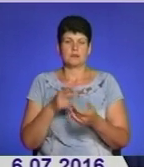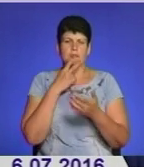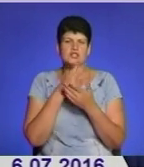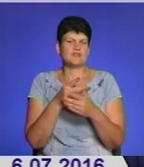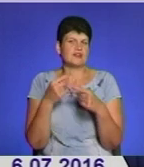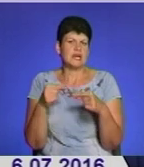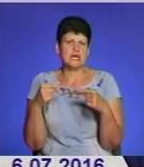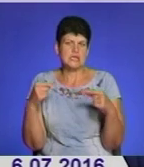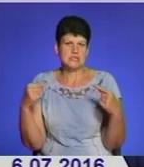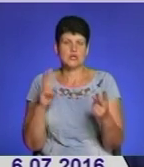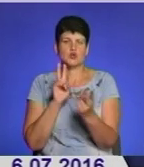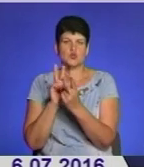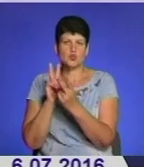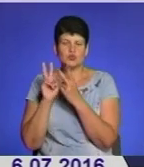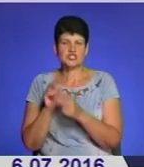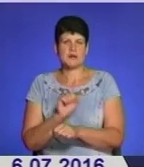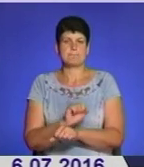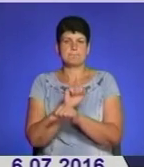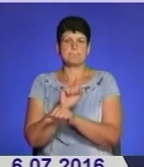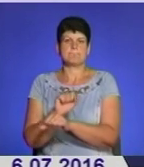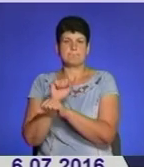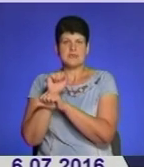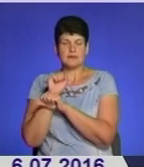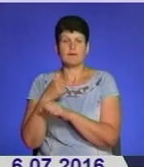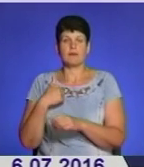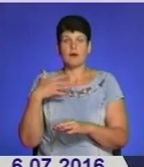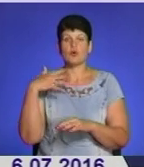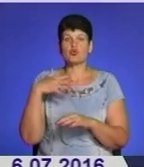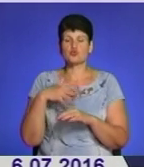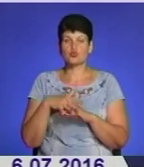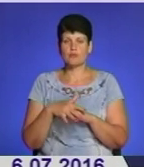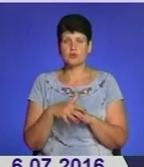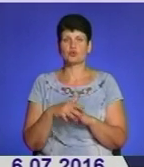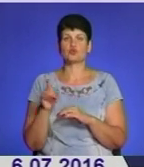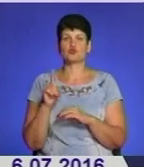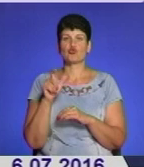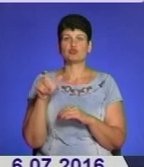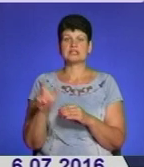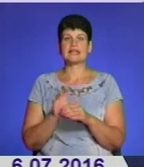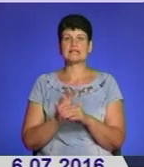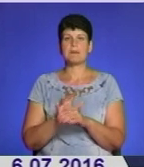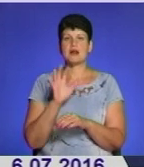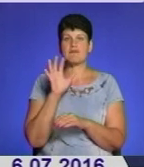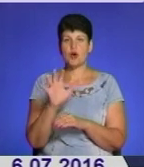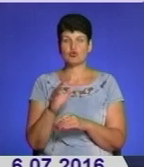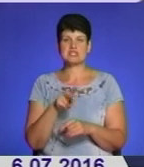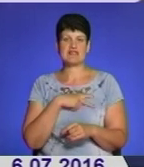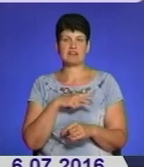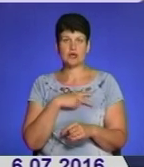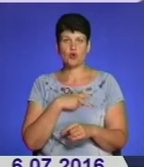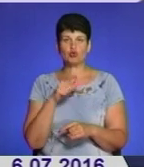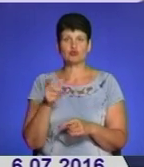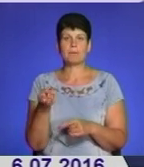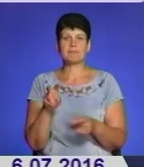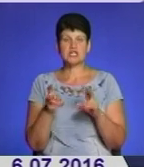зустрічі, мітінги. Я розумію, коли людей направляють за винагороди, а тут люди прийшли, тому що